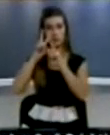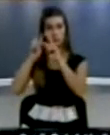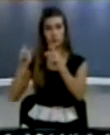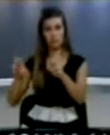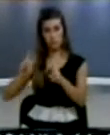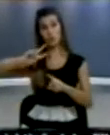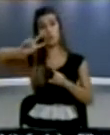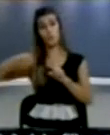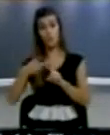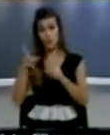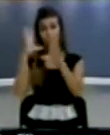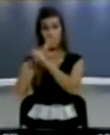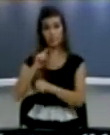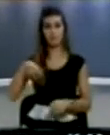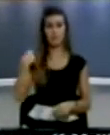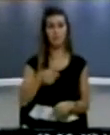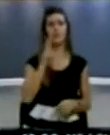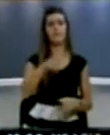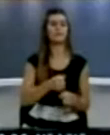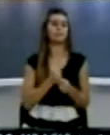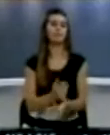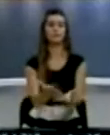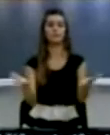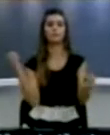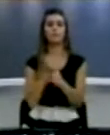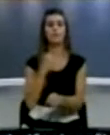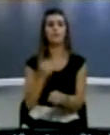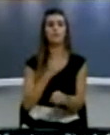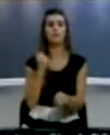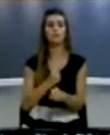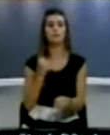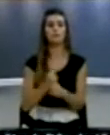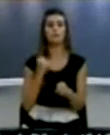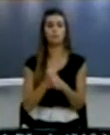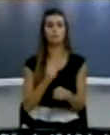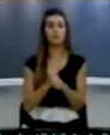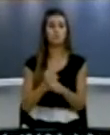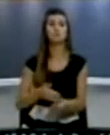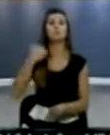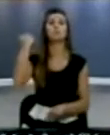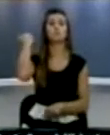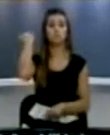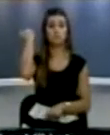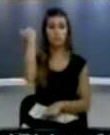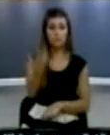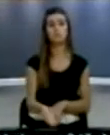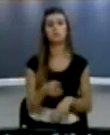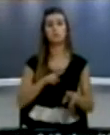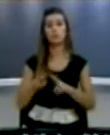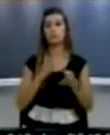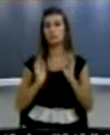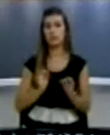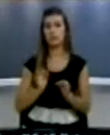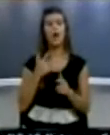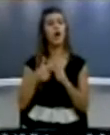Pas thaj kur të bëhet kjo Ko atë shumë punë sa ti të nosi vi fare rendit gjukatës speciale Sepse rezoluta